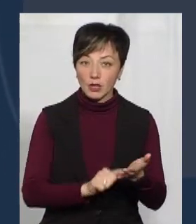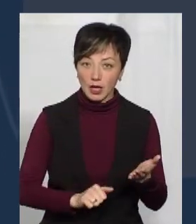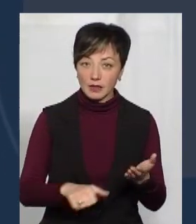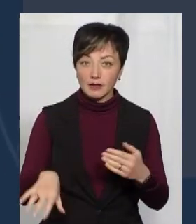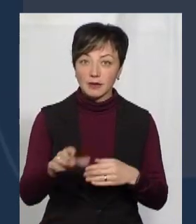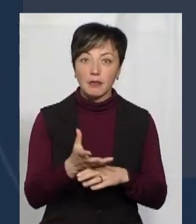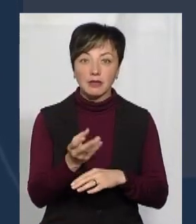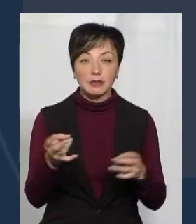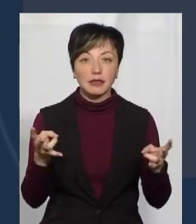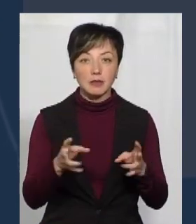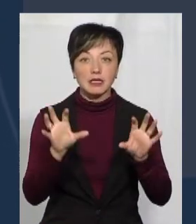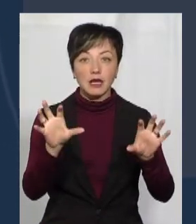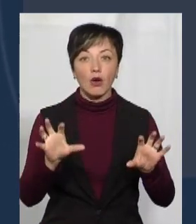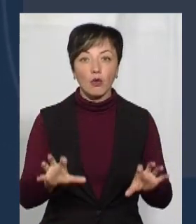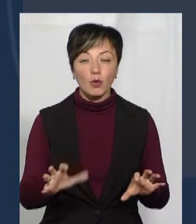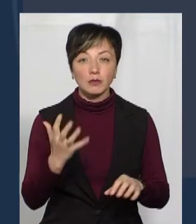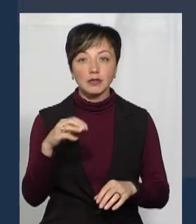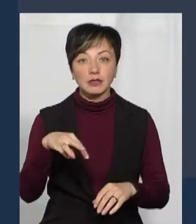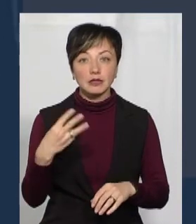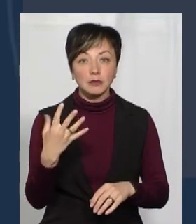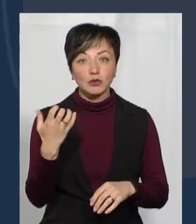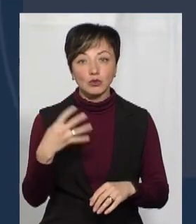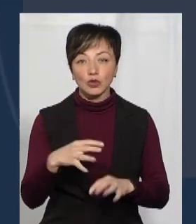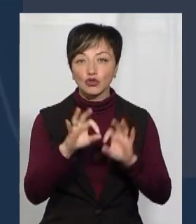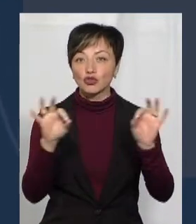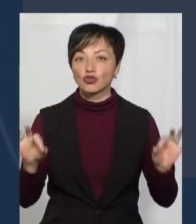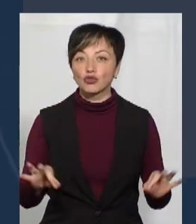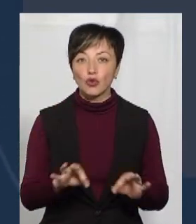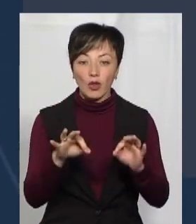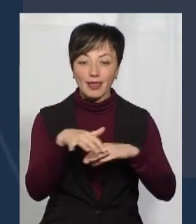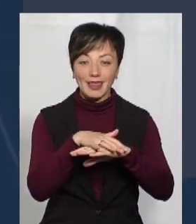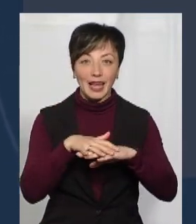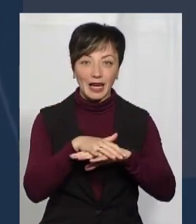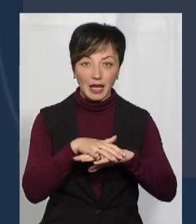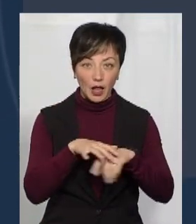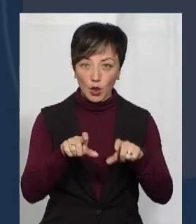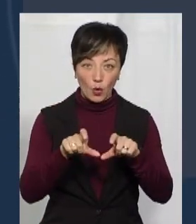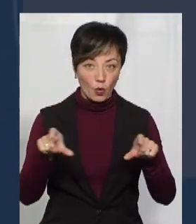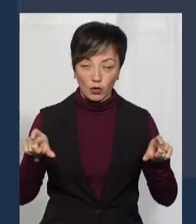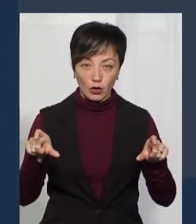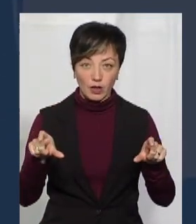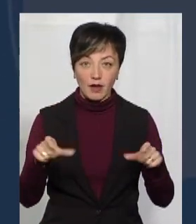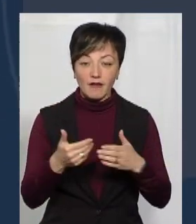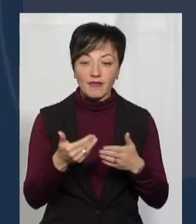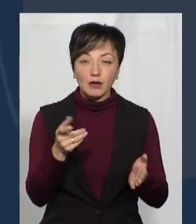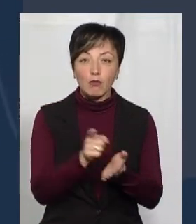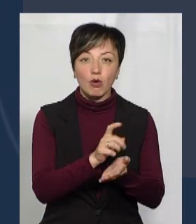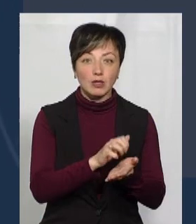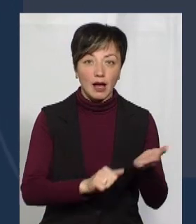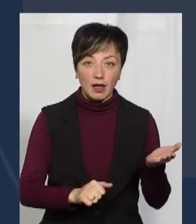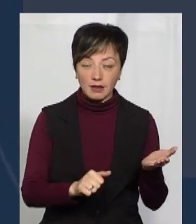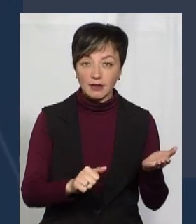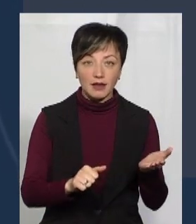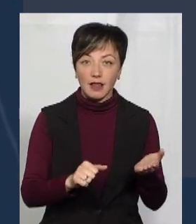платити треба. Законом 533-540 жоден ринок, як суб'єкт господарювання, від оподаткування